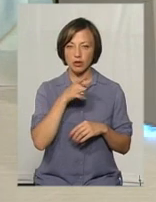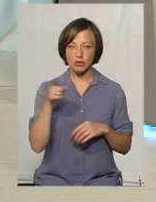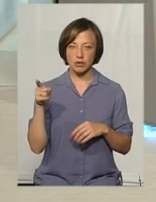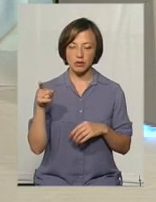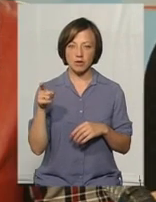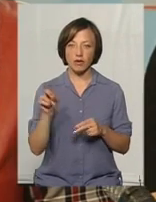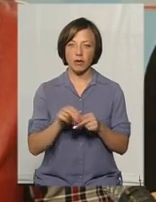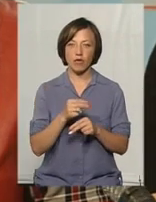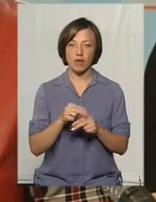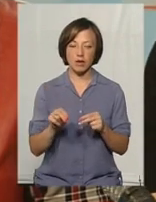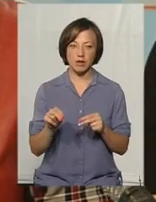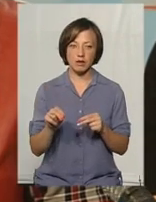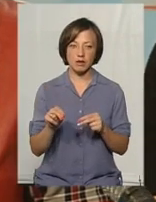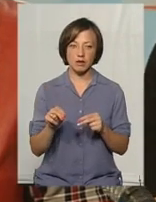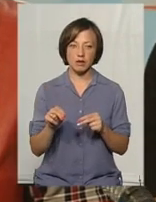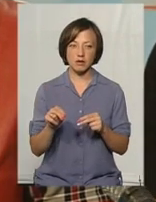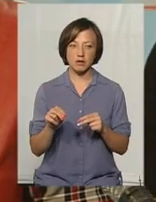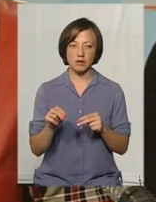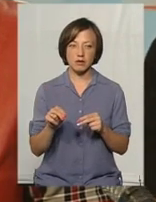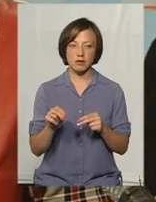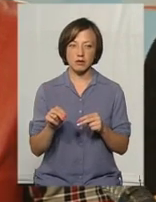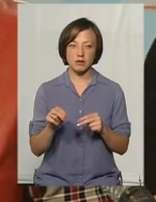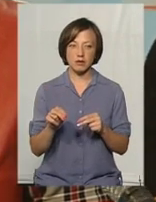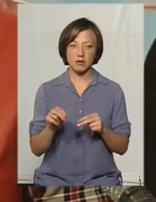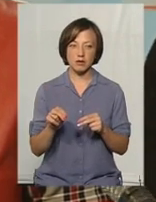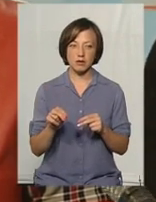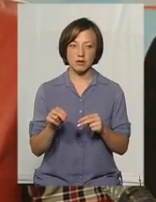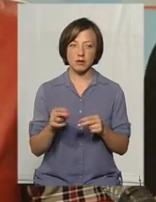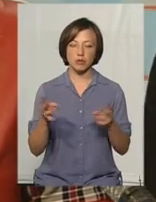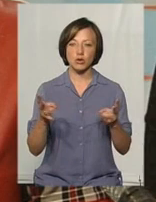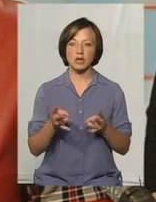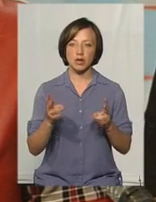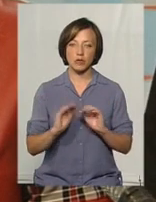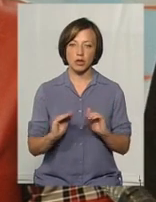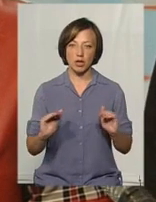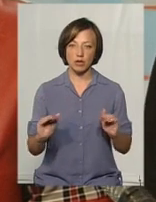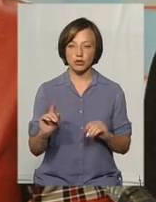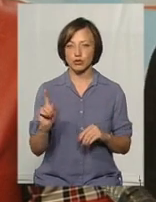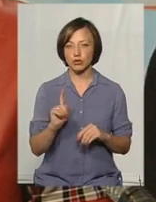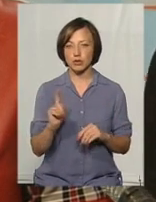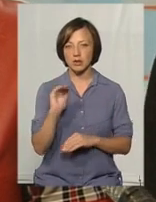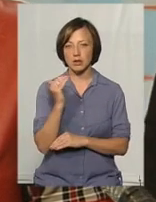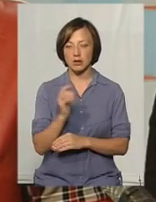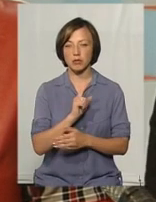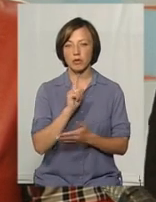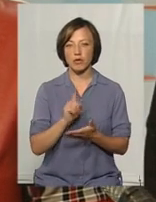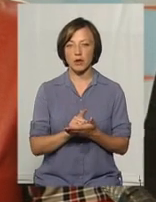саме виховання цих потреб дитячих. Того, дитина